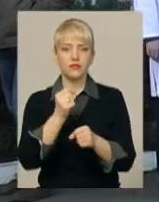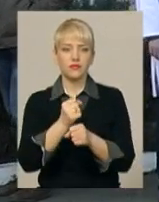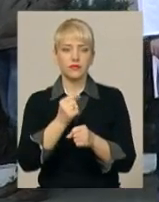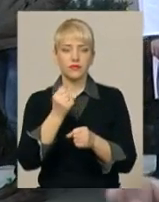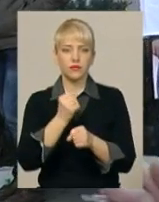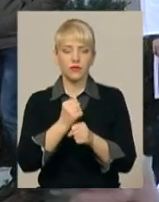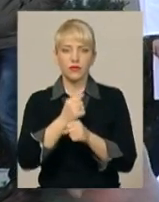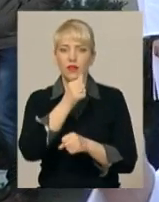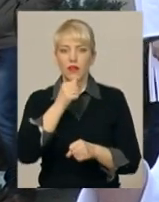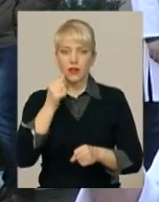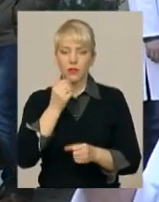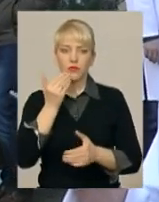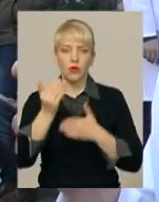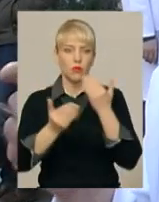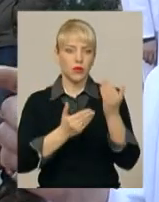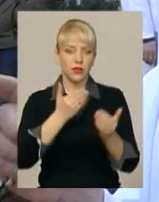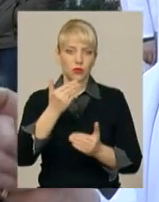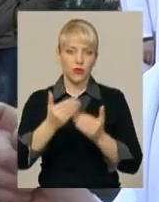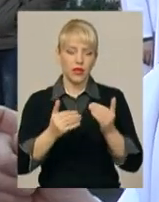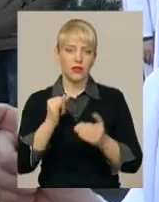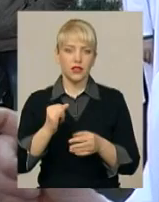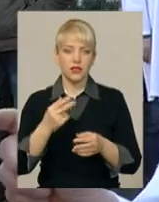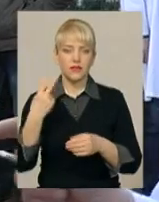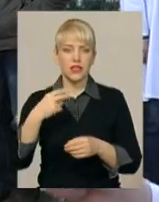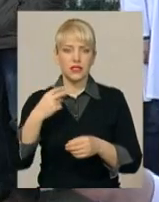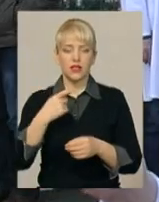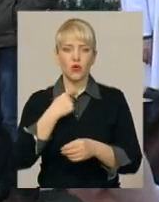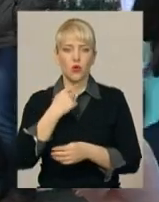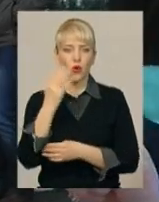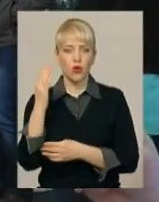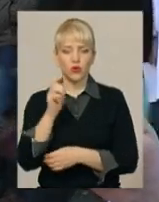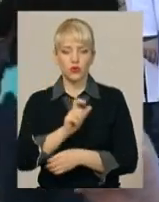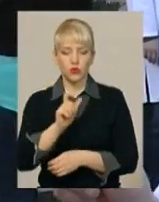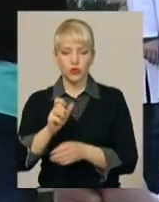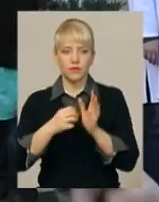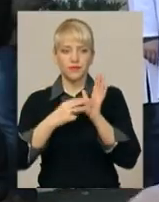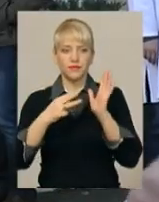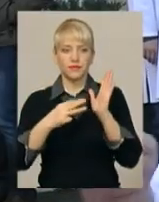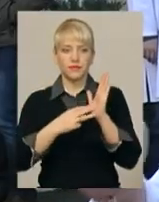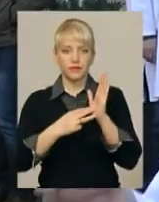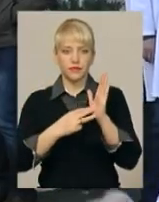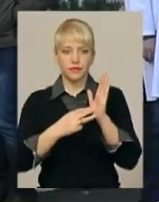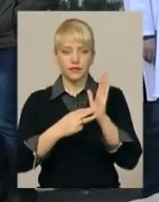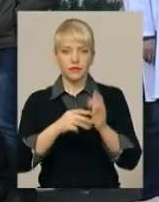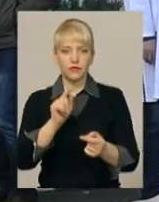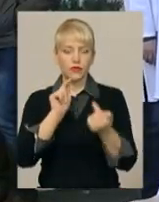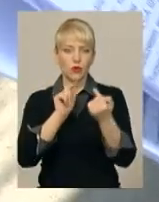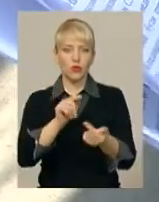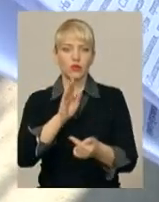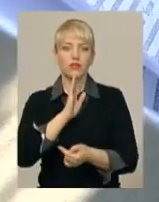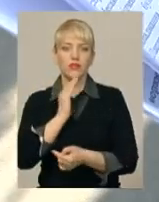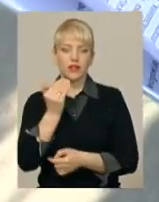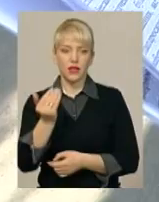опитування, із 20 голосуючих 18 виступили проти неї.